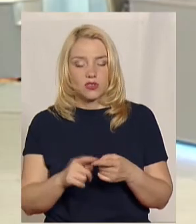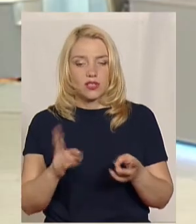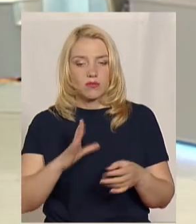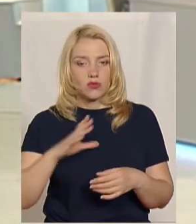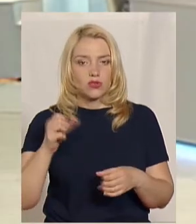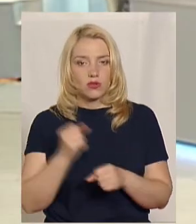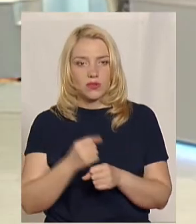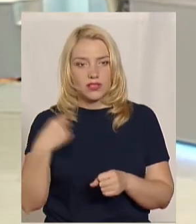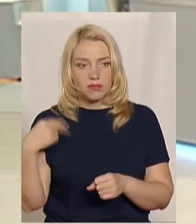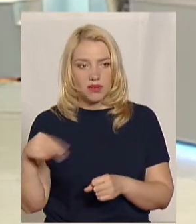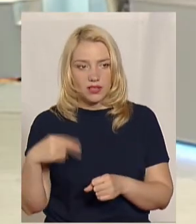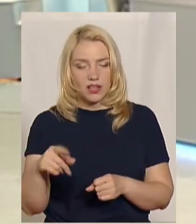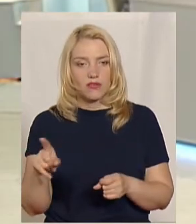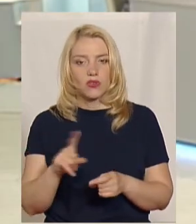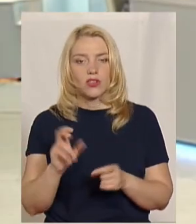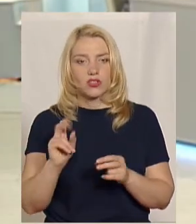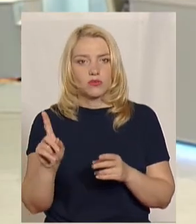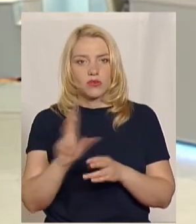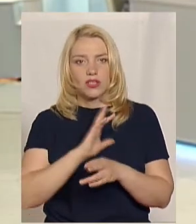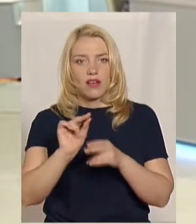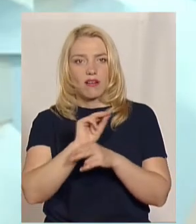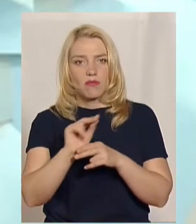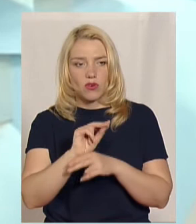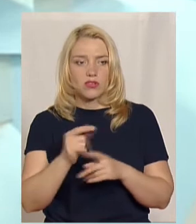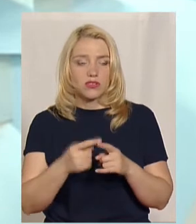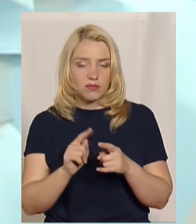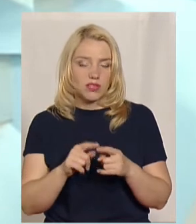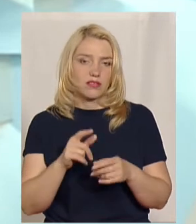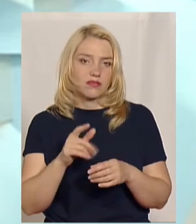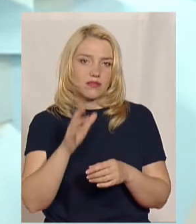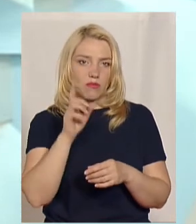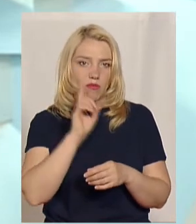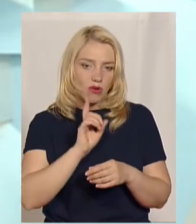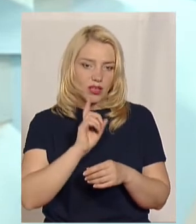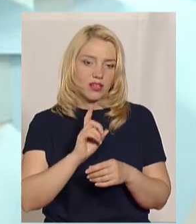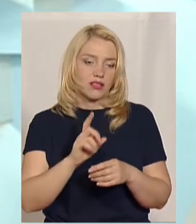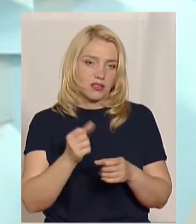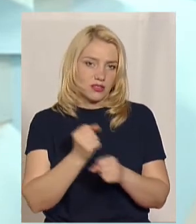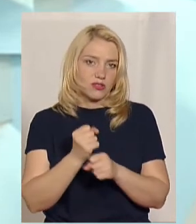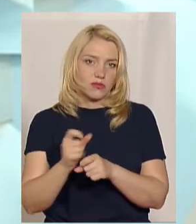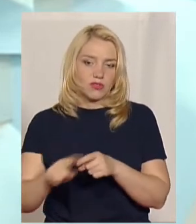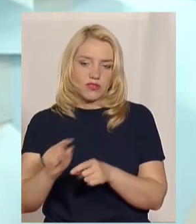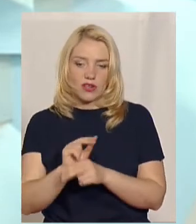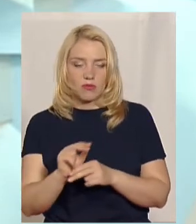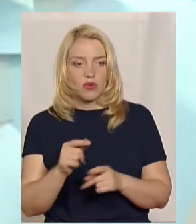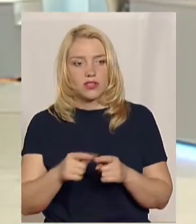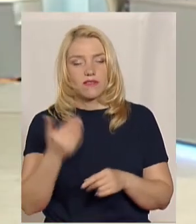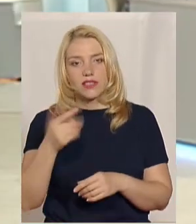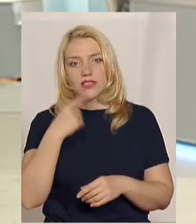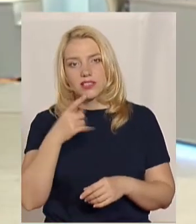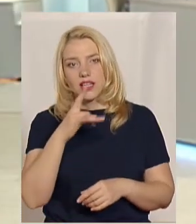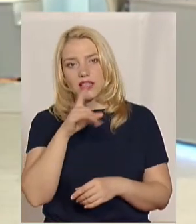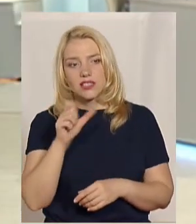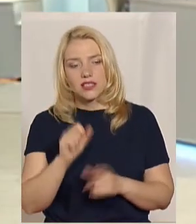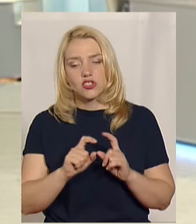фільмів, ну, власне, як і в кінотеатрі «Планета». Використали на повну час. А ви сказали за школи, за дітей.